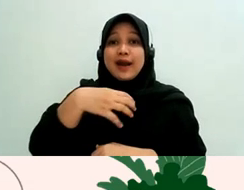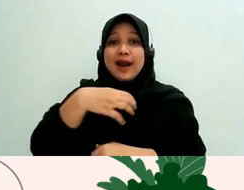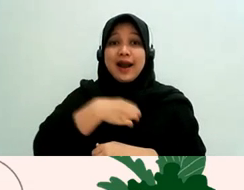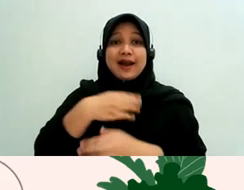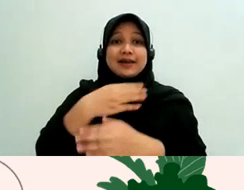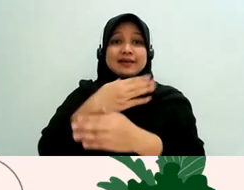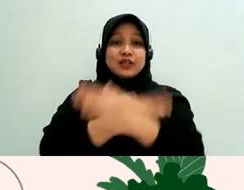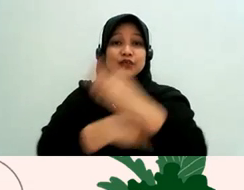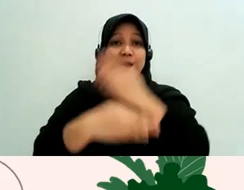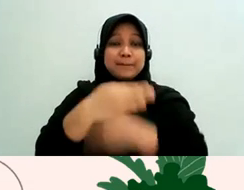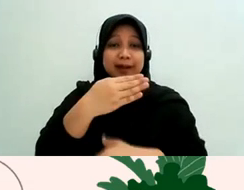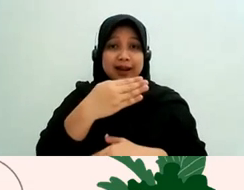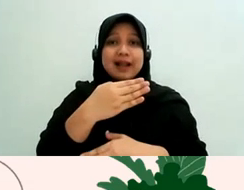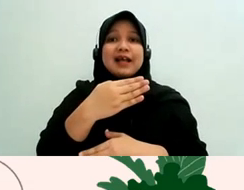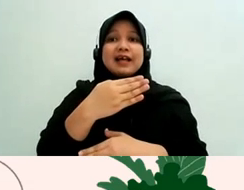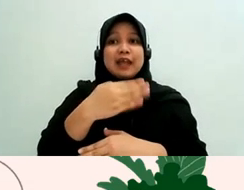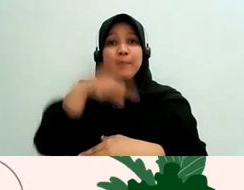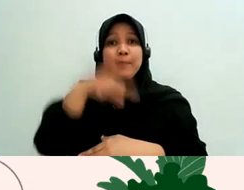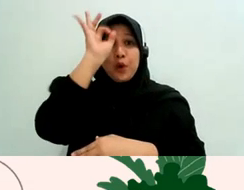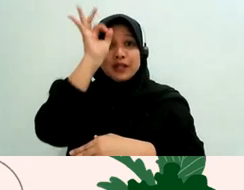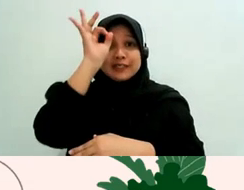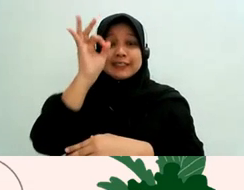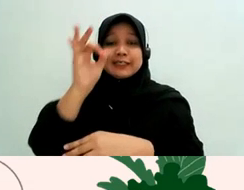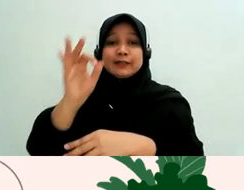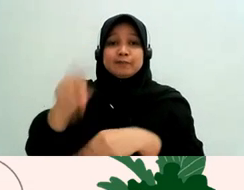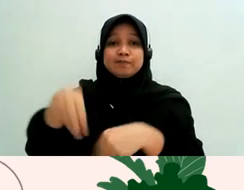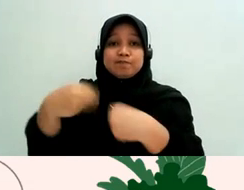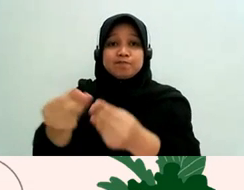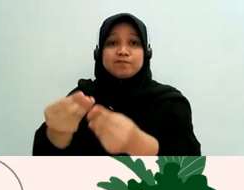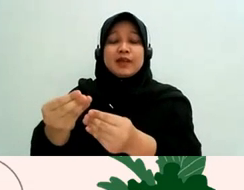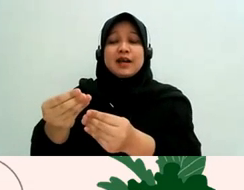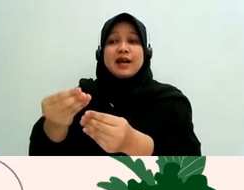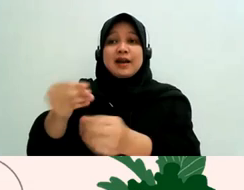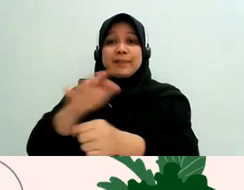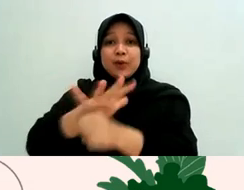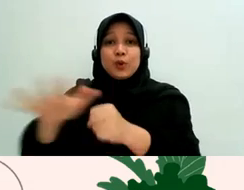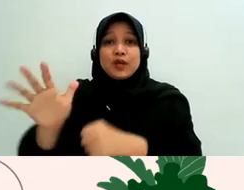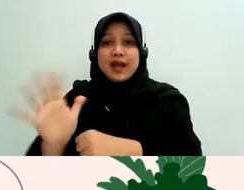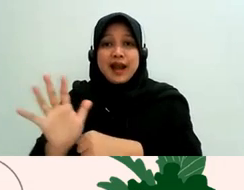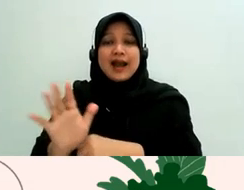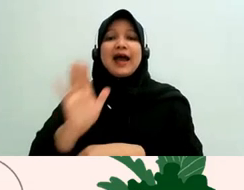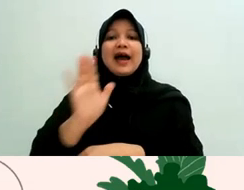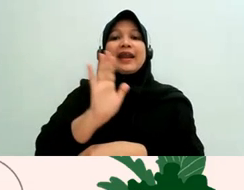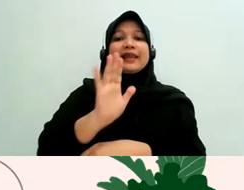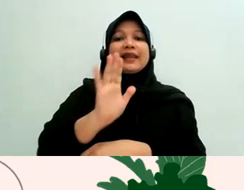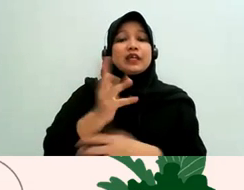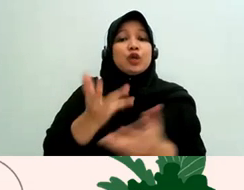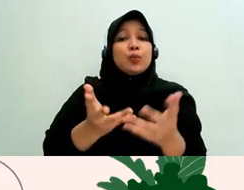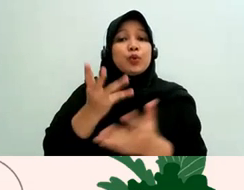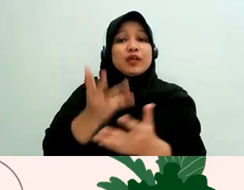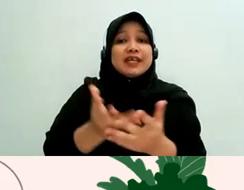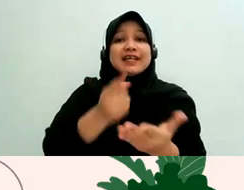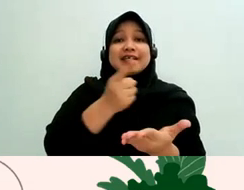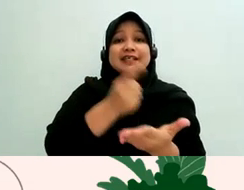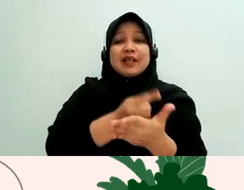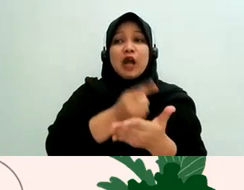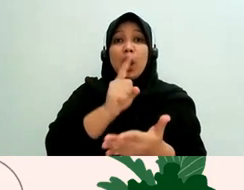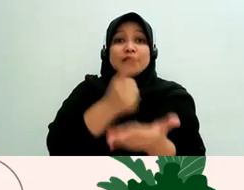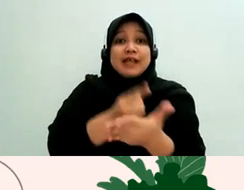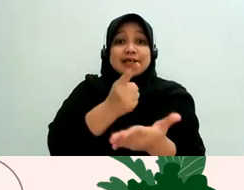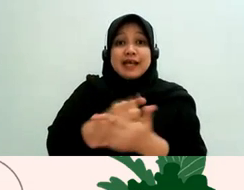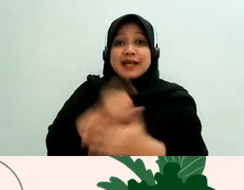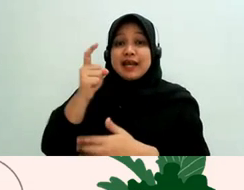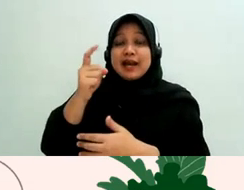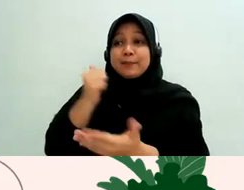difabel yang tidak terpenuhi di kepolisian memang betul bisa dikoreksi kalau jaksa penuntut umumnya punya kepedulian ya dikoreksi di